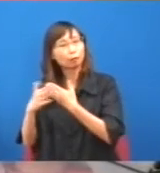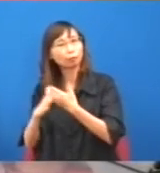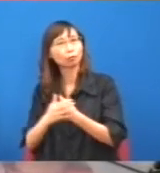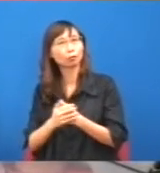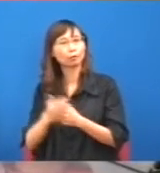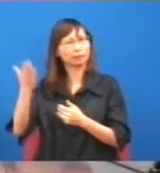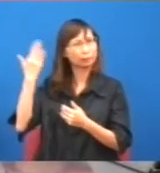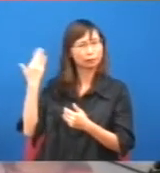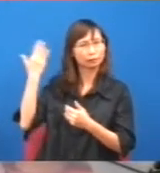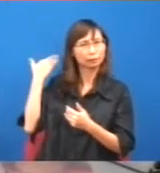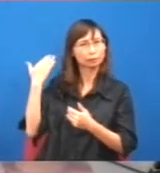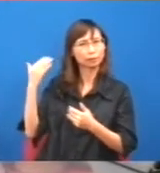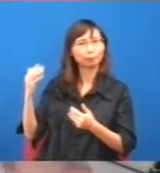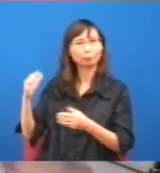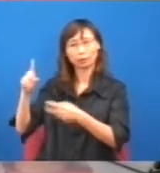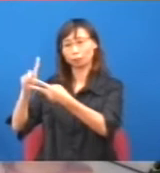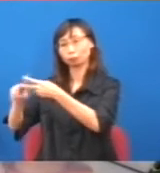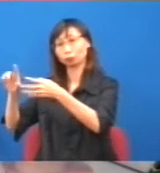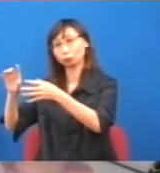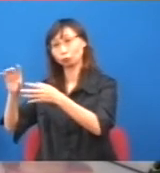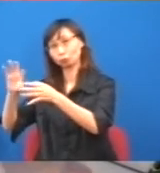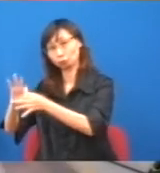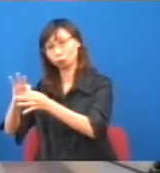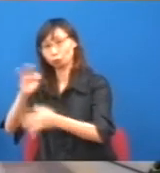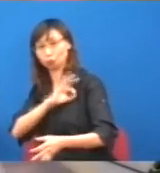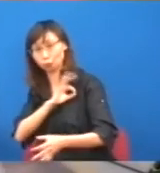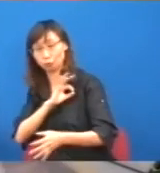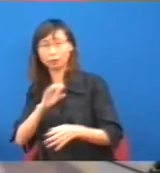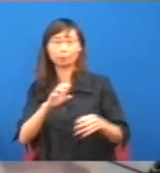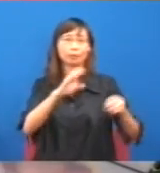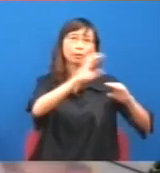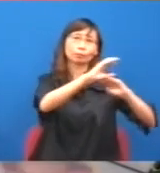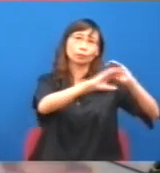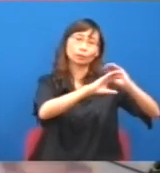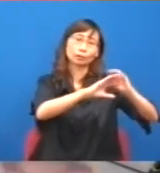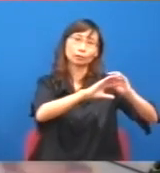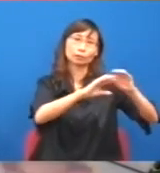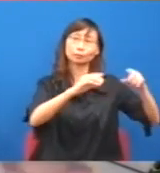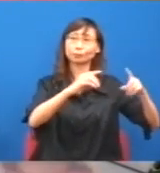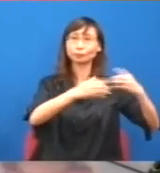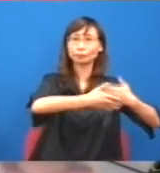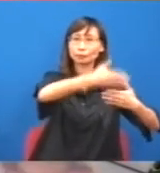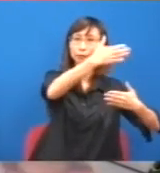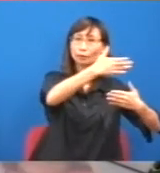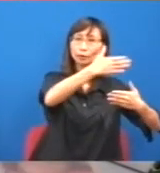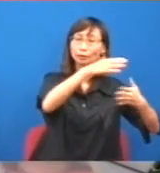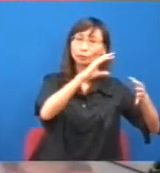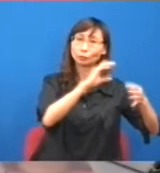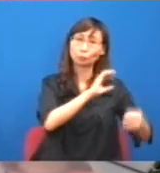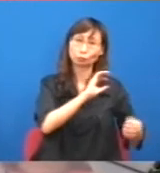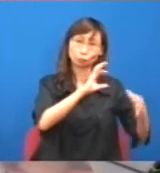當日這個民建聯和工聯會,就說要建體育城,